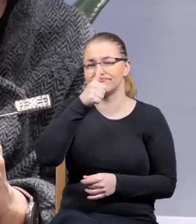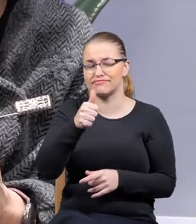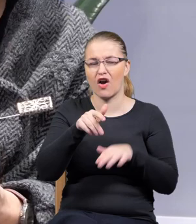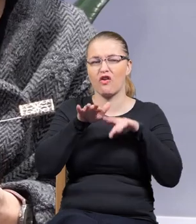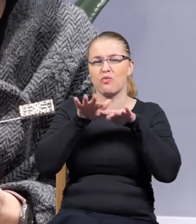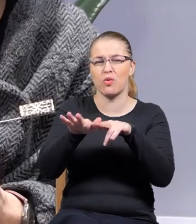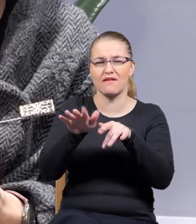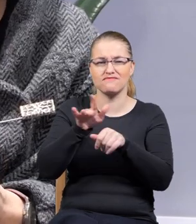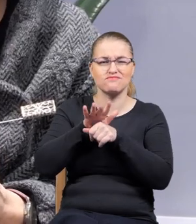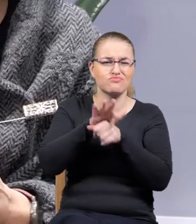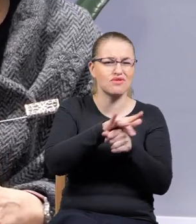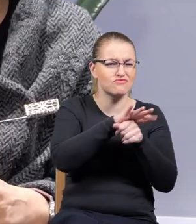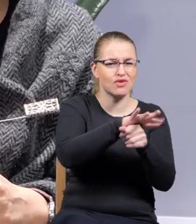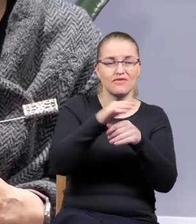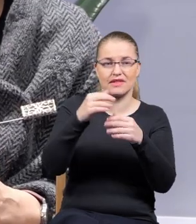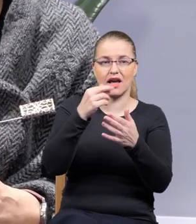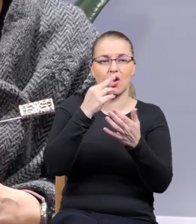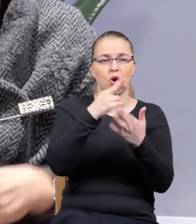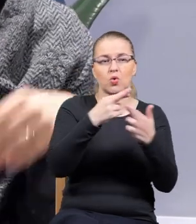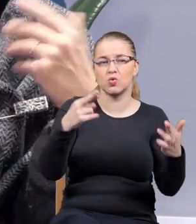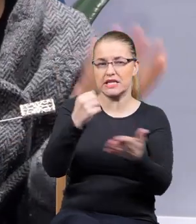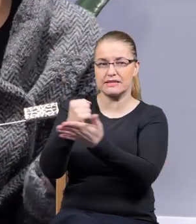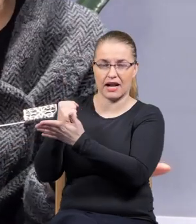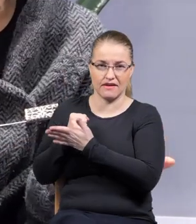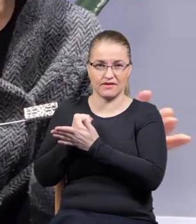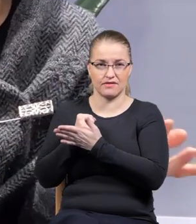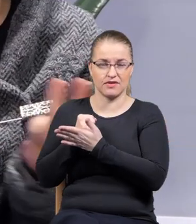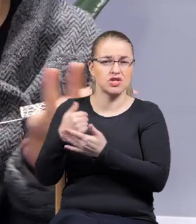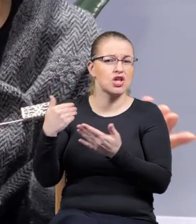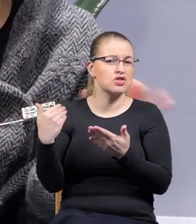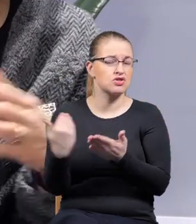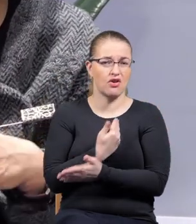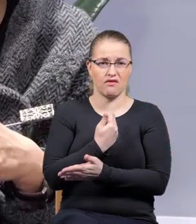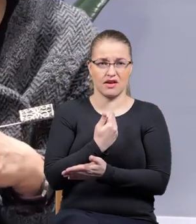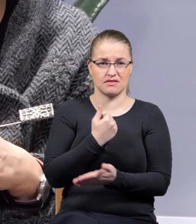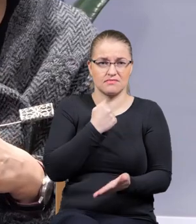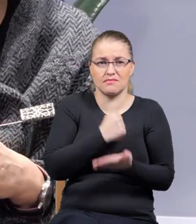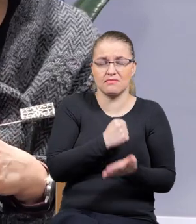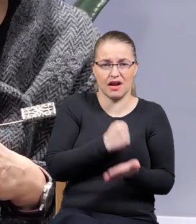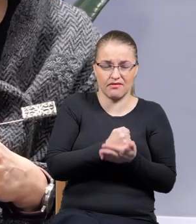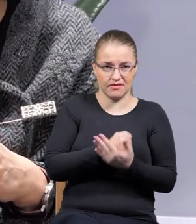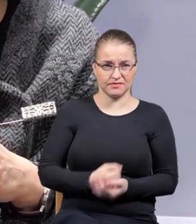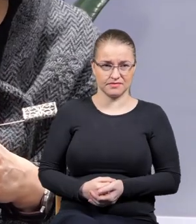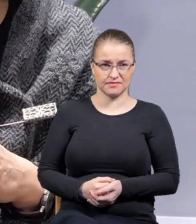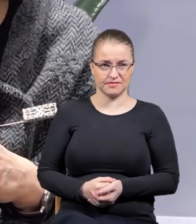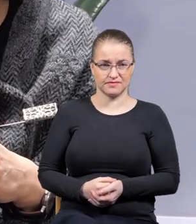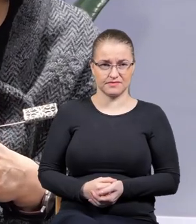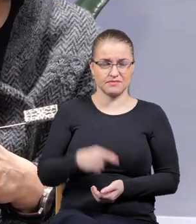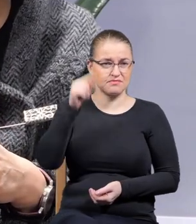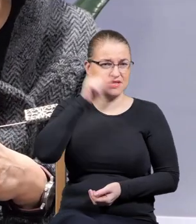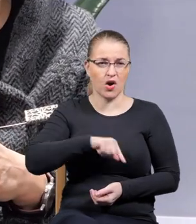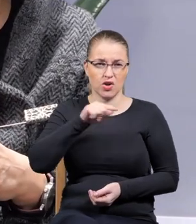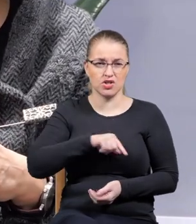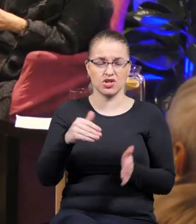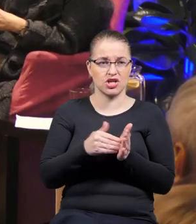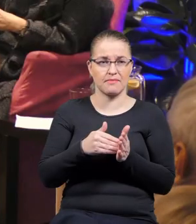wpływu na to, że nie mam bezradności. To jest jakiś taki rodzaj nowej acedii, z którą, no po prostu, jakoś psychologicznie